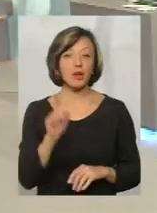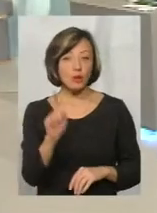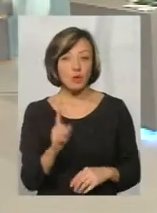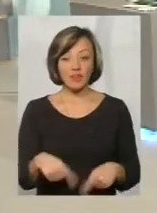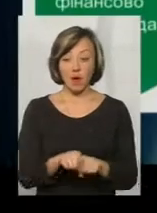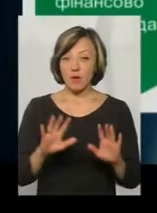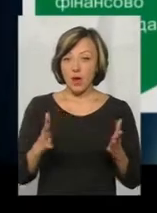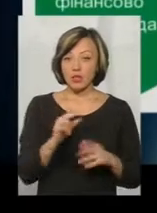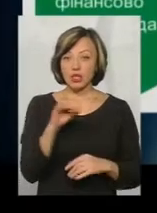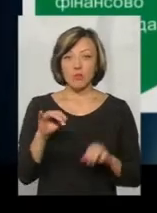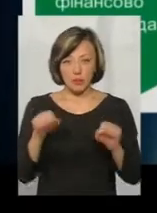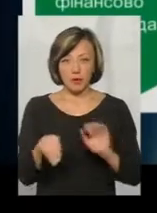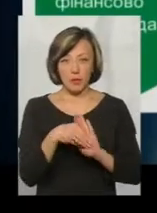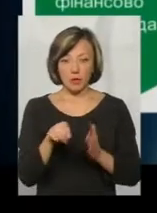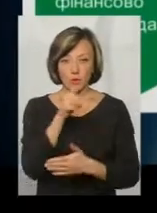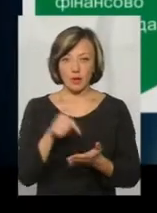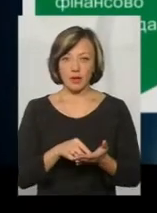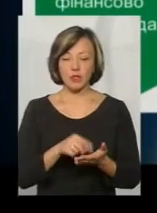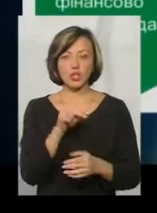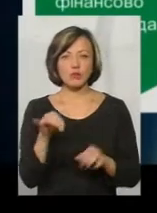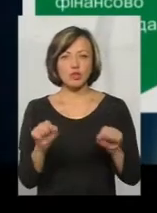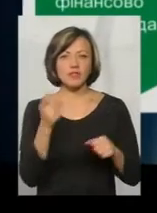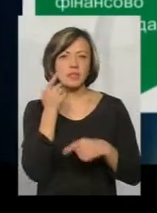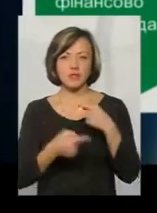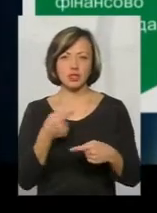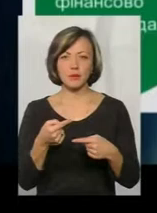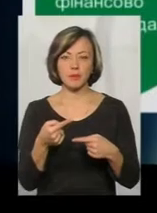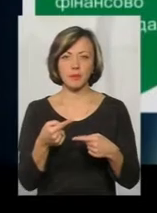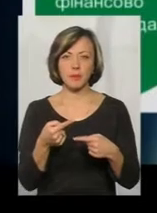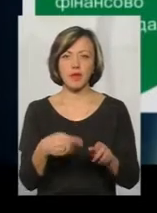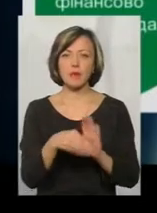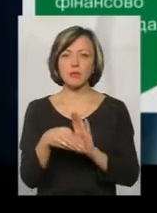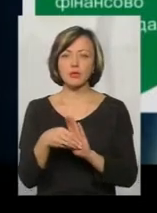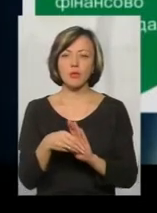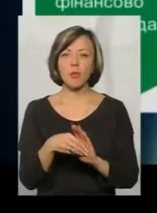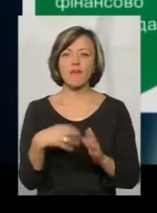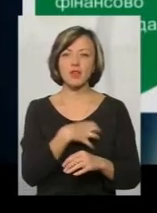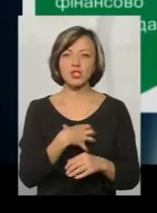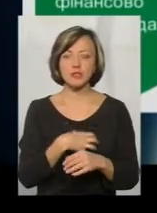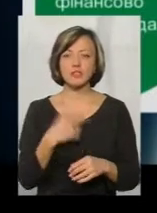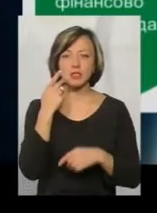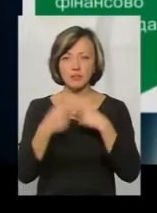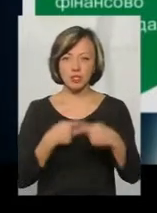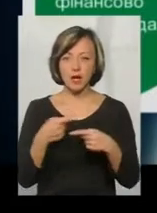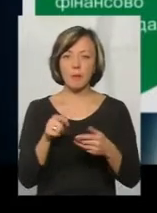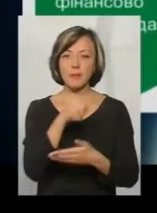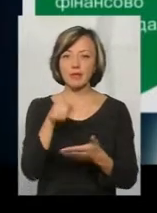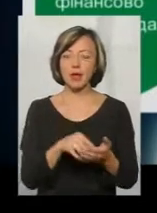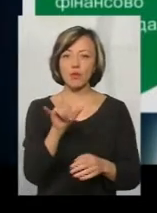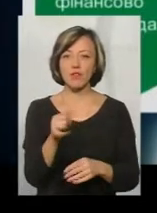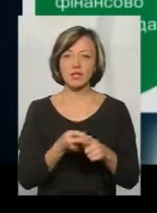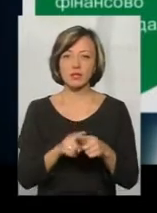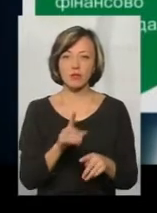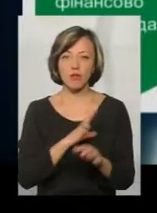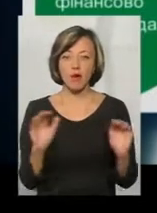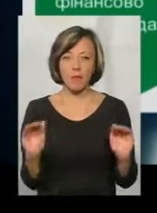такому разі, чи можливий підкуп? Чи він можливий завжди? Підкуп можливий завжди. Тут просто питання, що якщо раніше у вас це